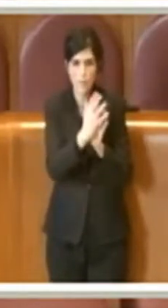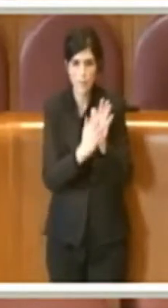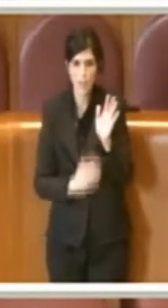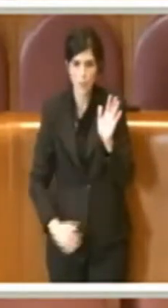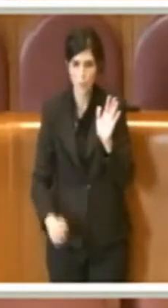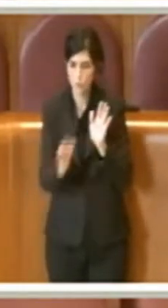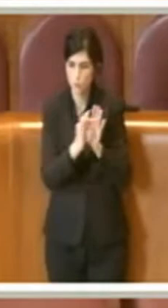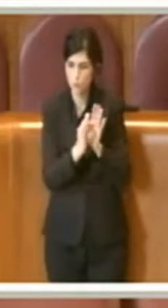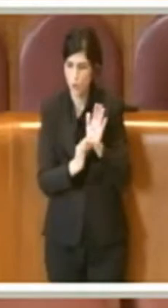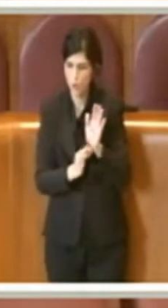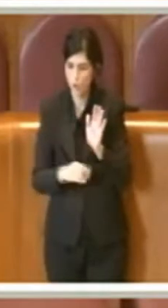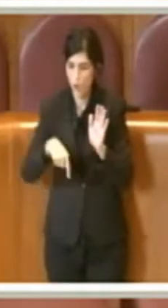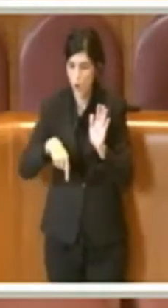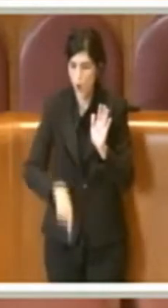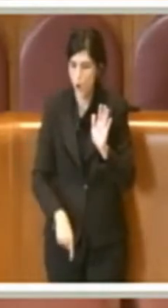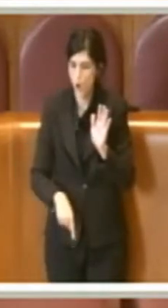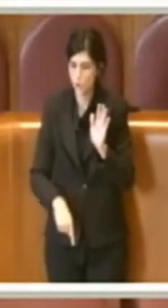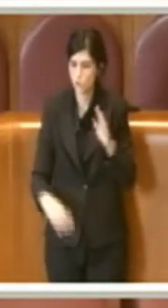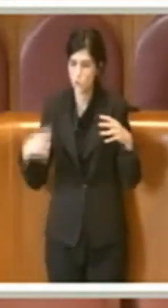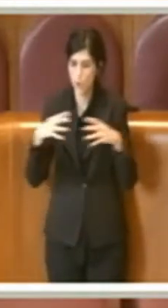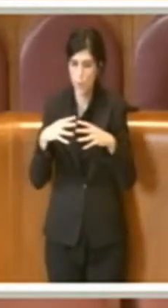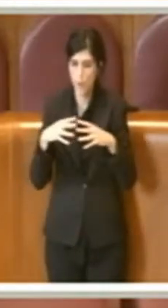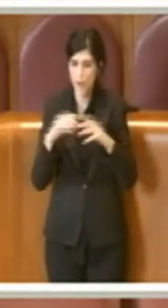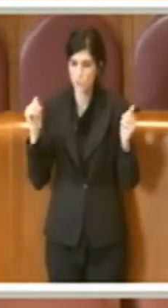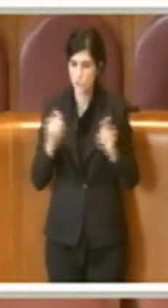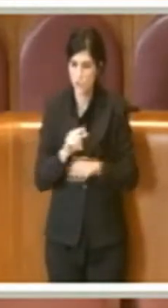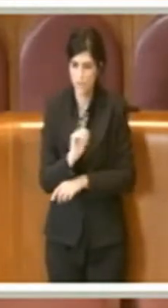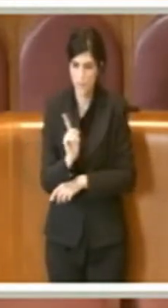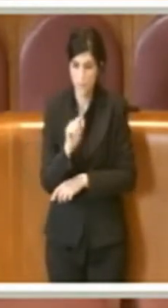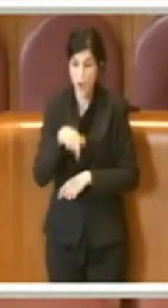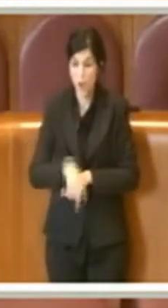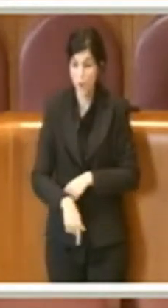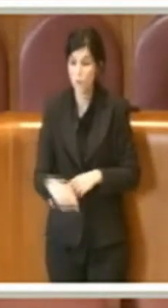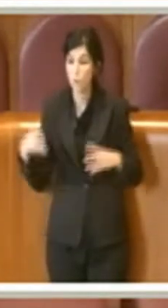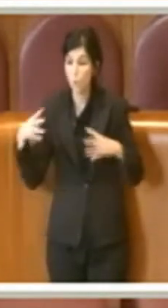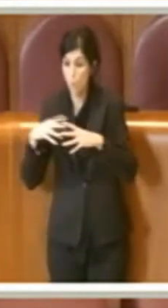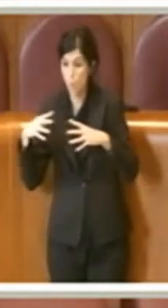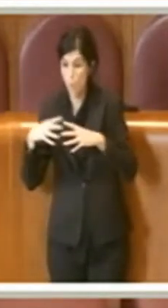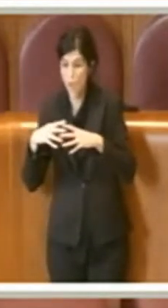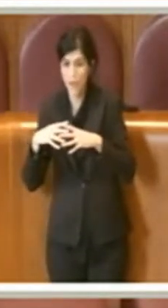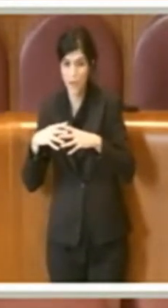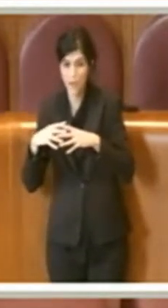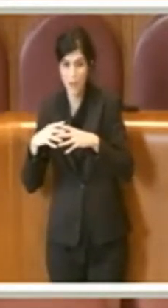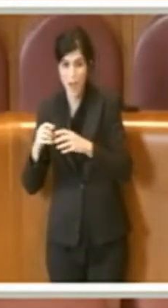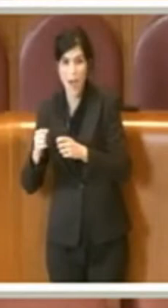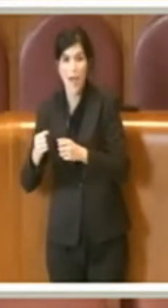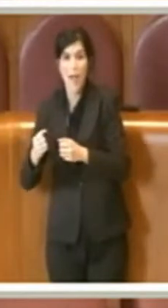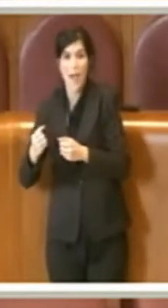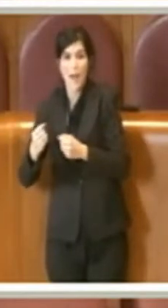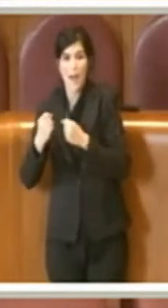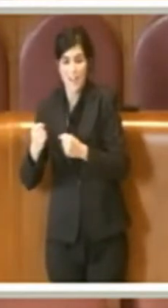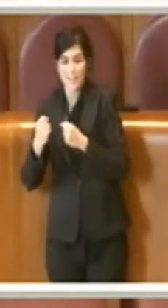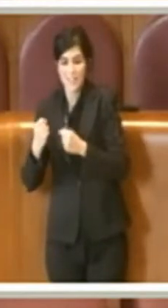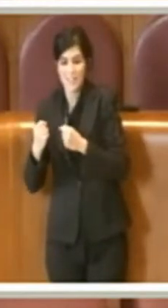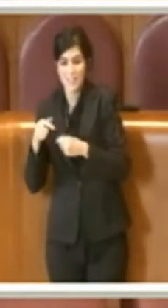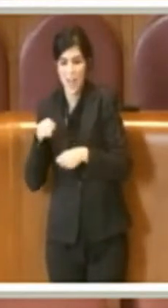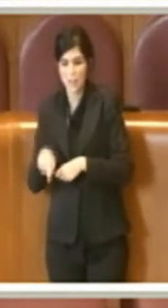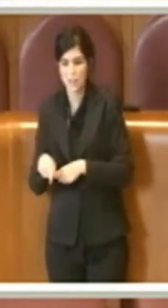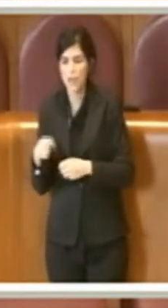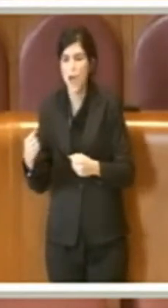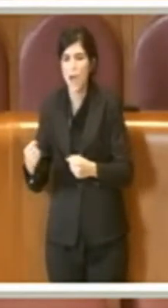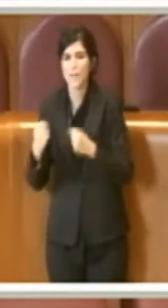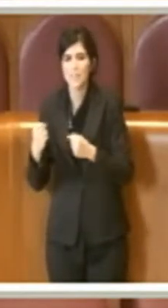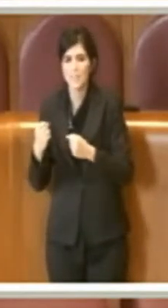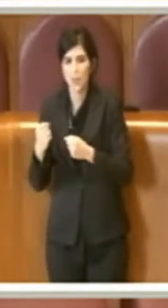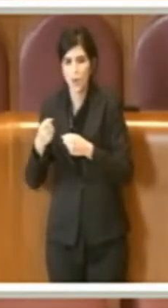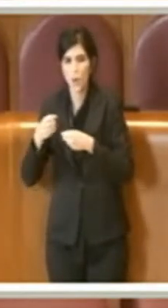avessimo avuto non una guerra civile, ma una guerra di resistenza, che ha combattuto quei fascisti che